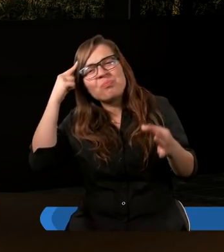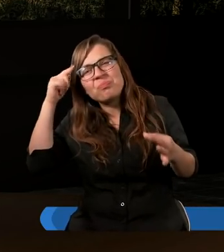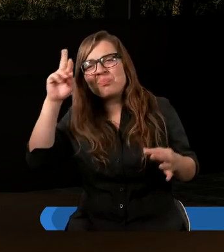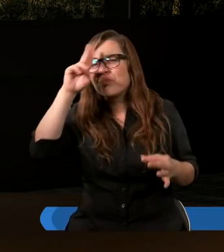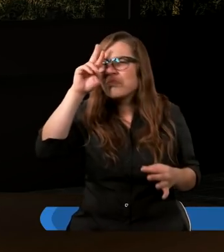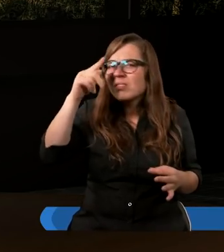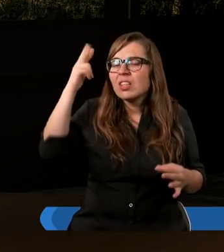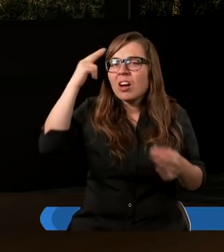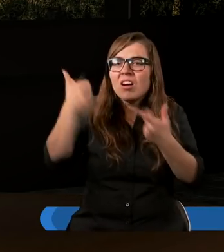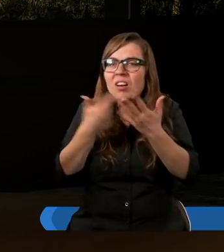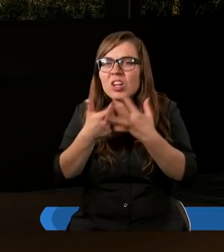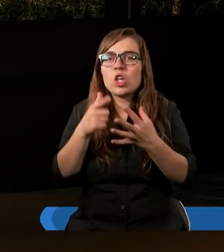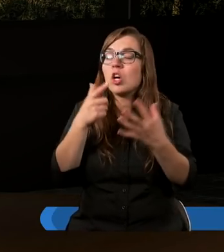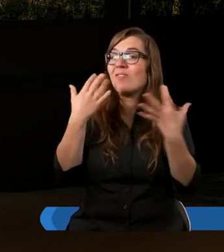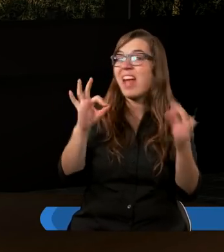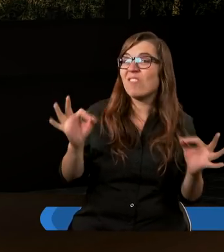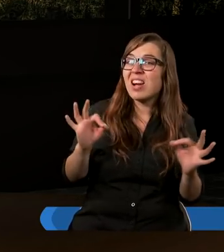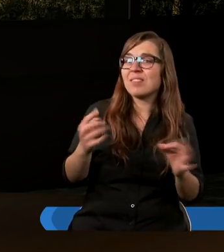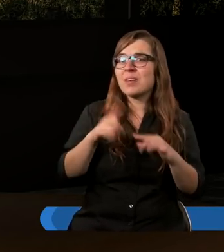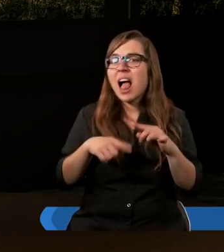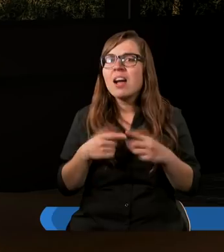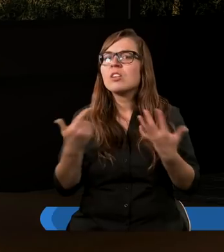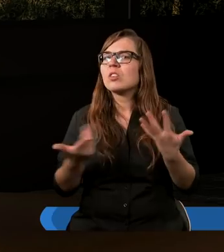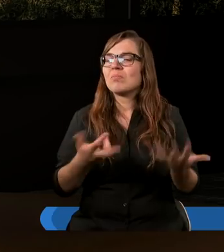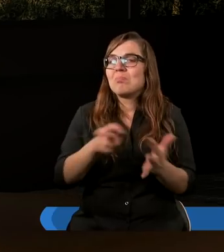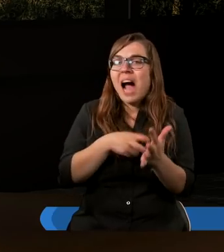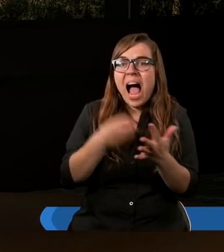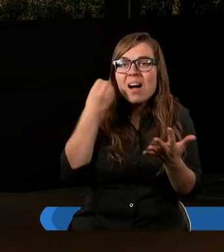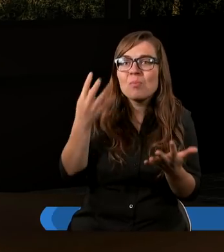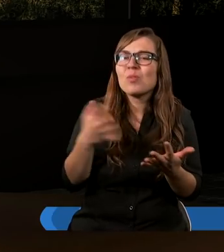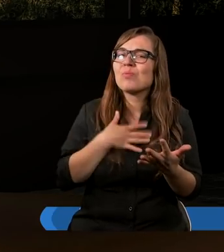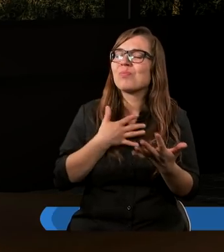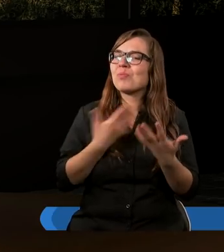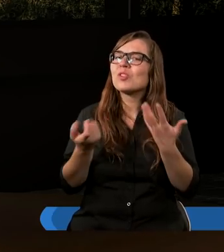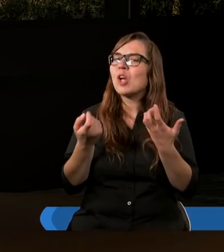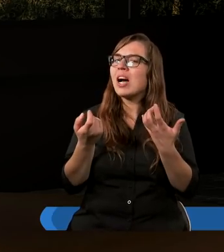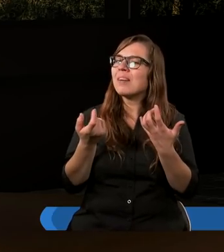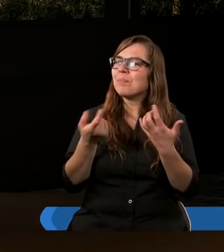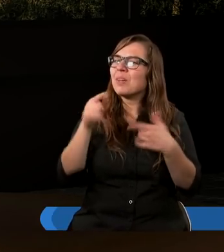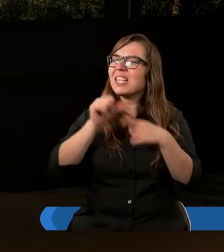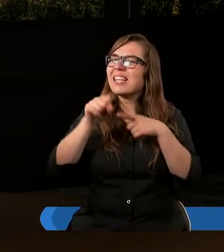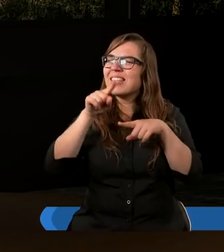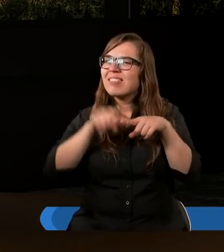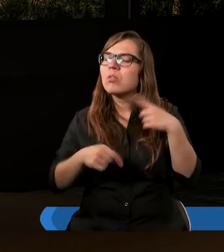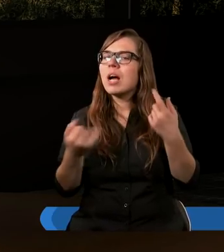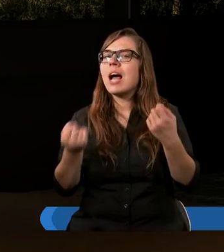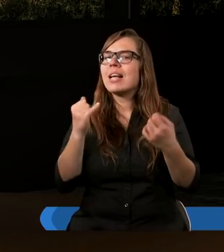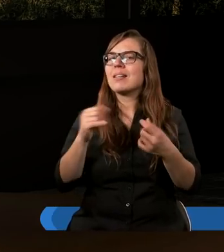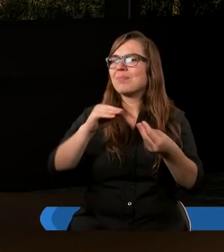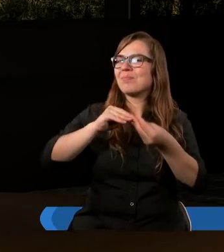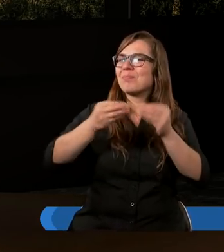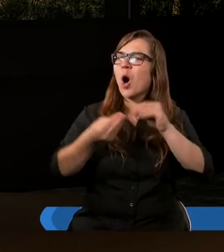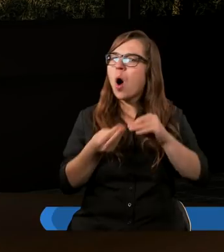sposób pewna grupa funkcjonuje, czyli czując też brak mądrości i mądrości od Boga, no to naturalnie będzie tak,